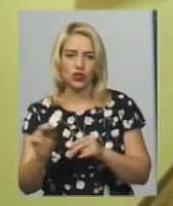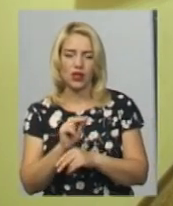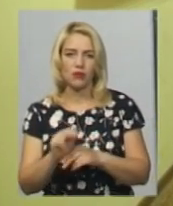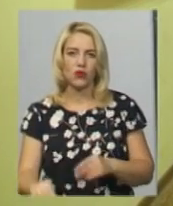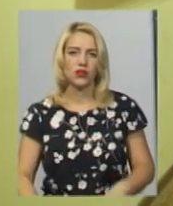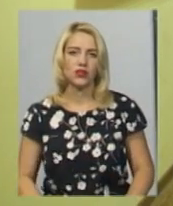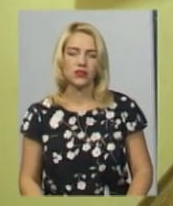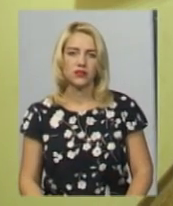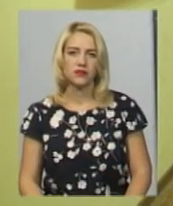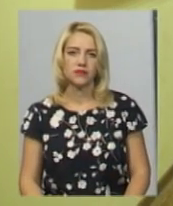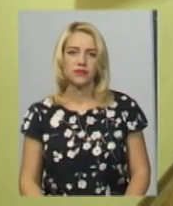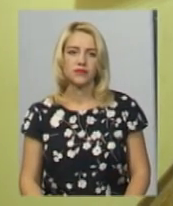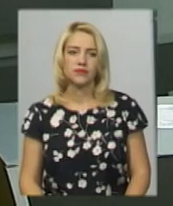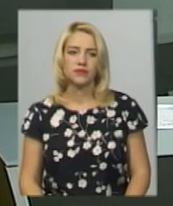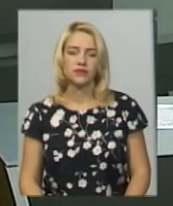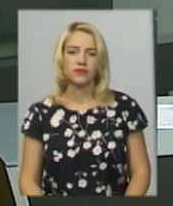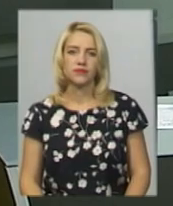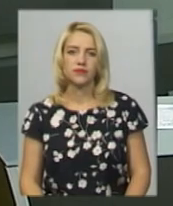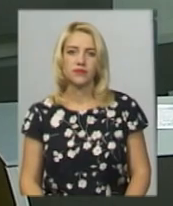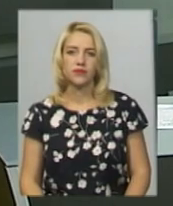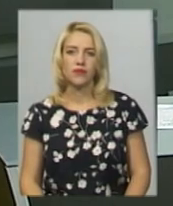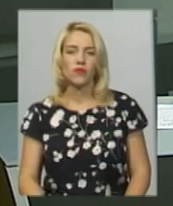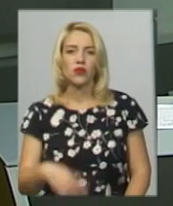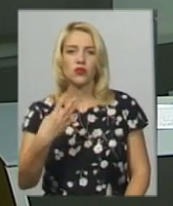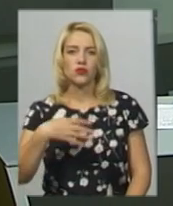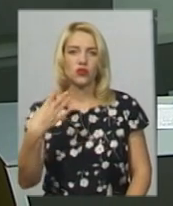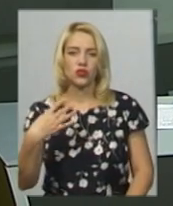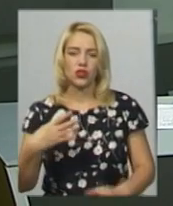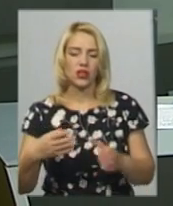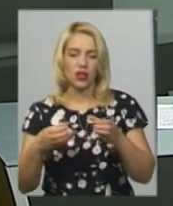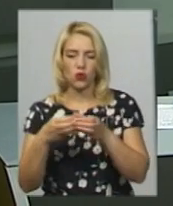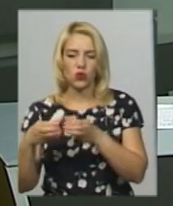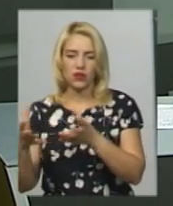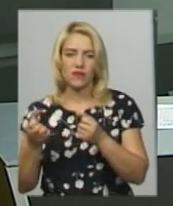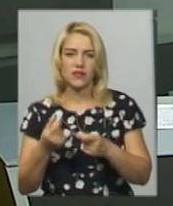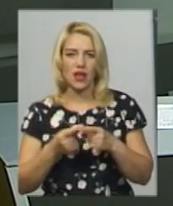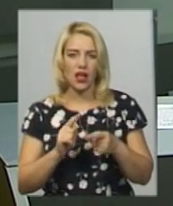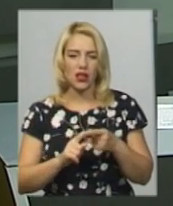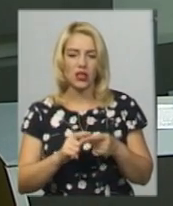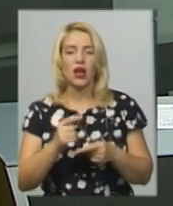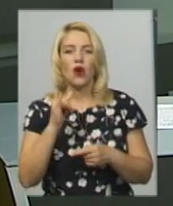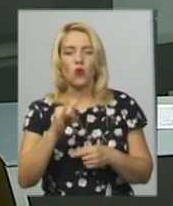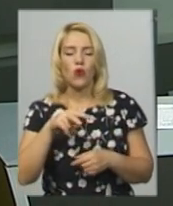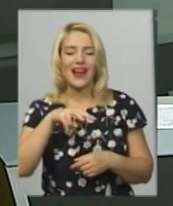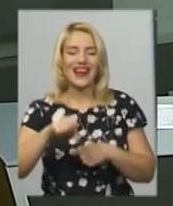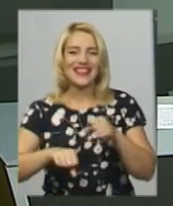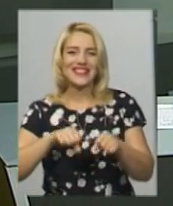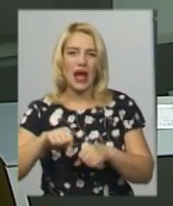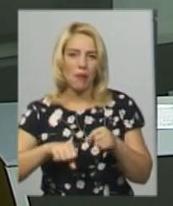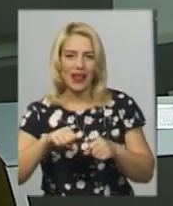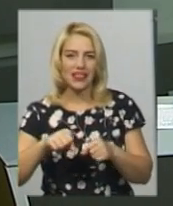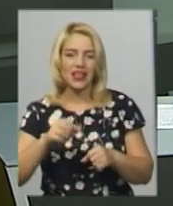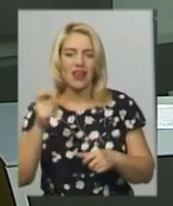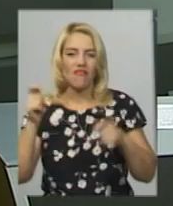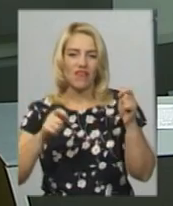на Суспільному. Хмельницький. 44 гурти взяло участь у Лісепет-фесті. Це перший фестиваль гумору та народної